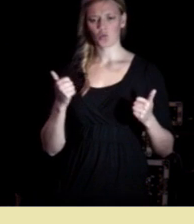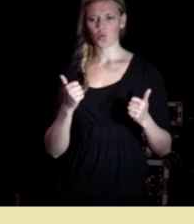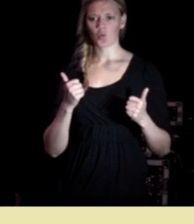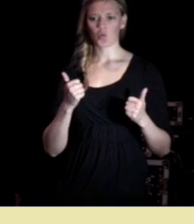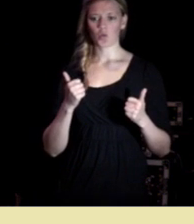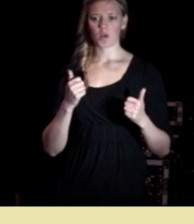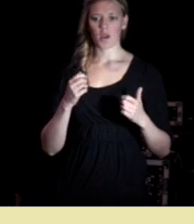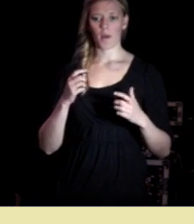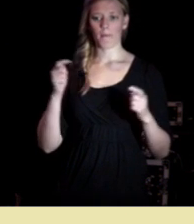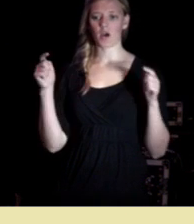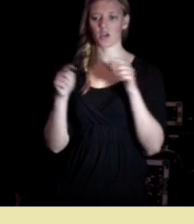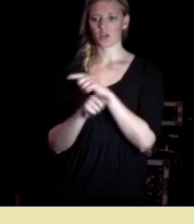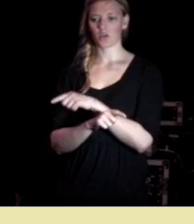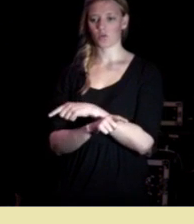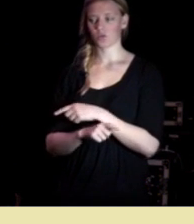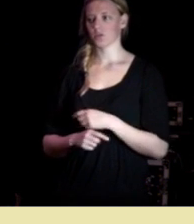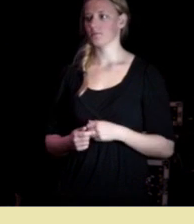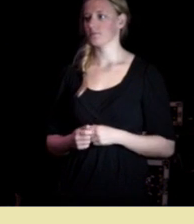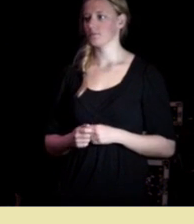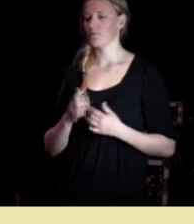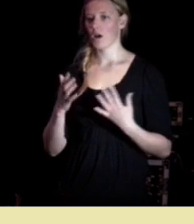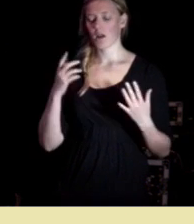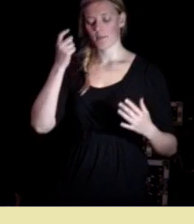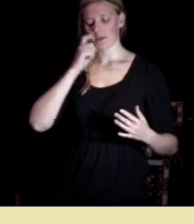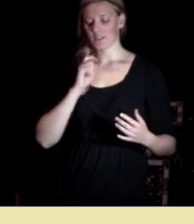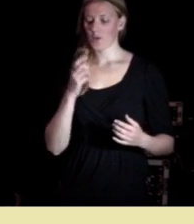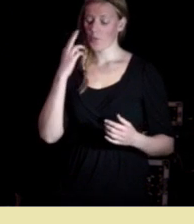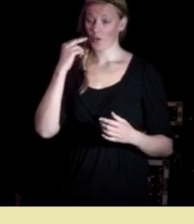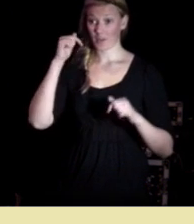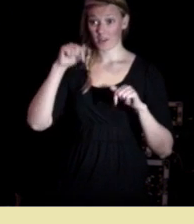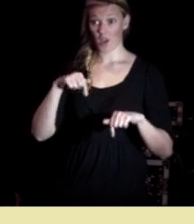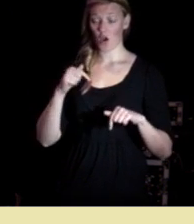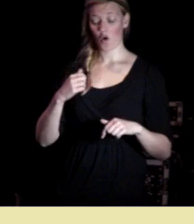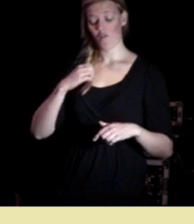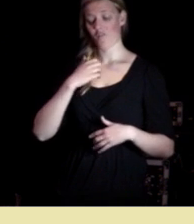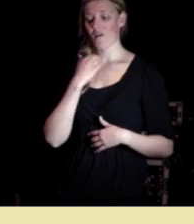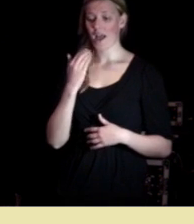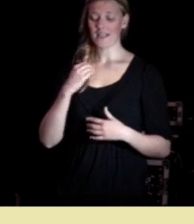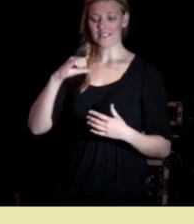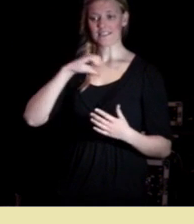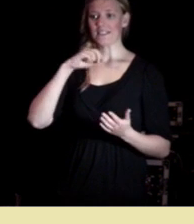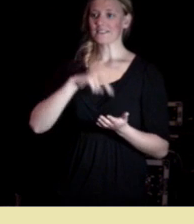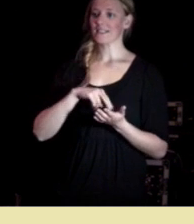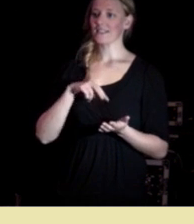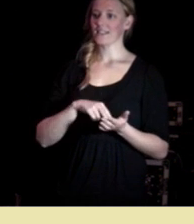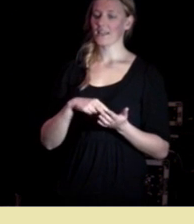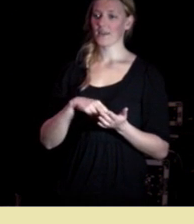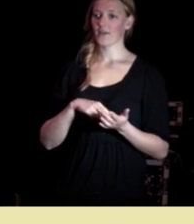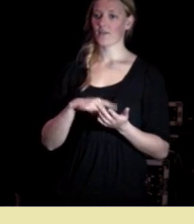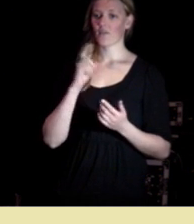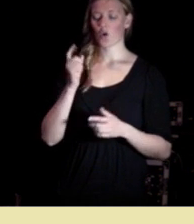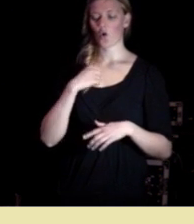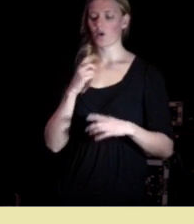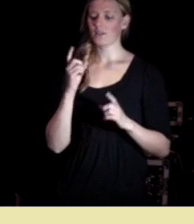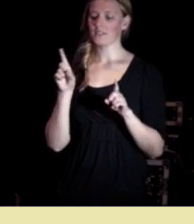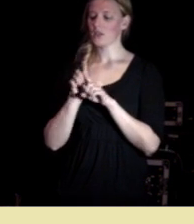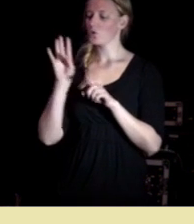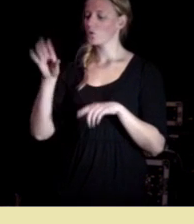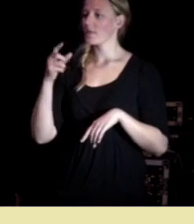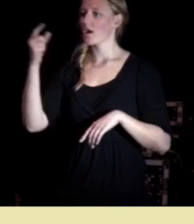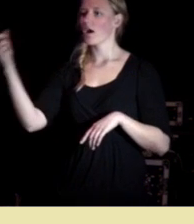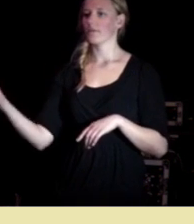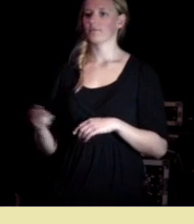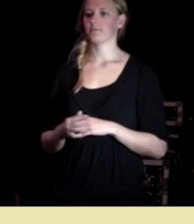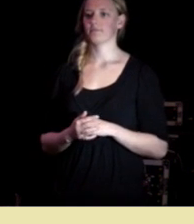paradoxene mange mennesker forsøker i dag ved å bli selvstendige ved å ligne mest mulig på en annen